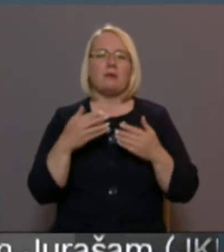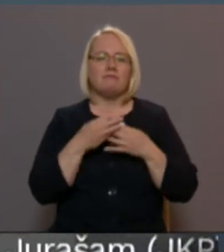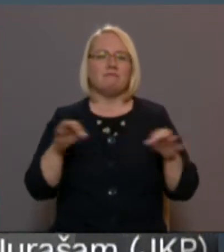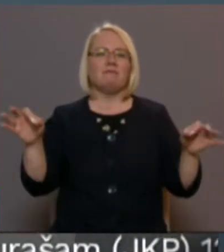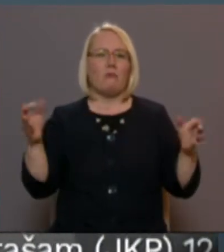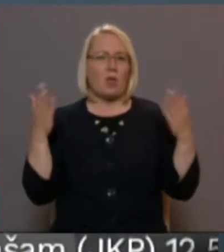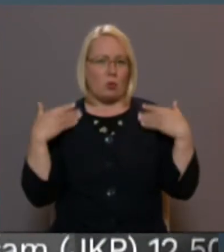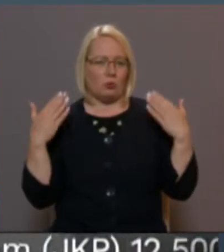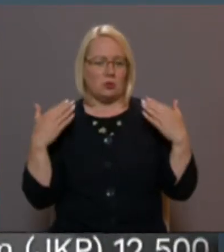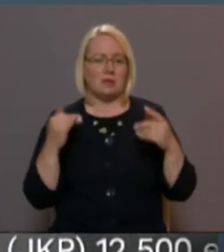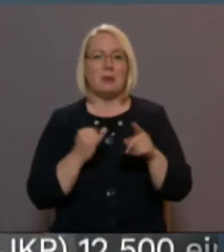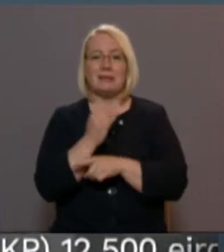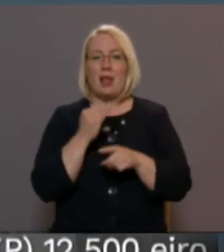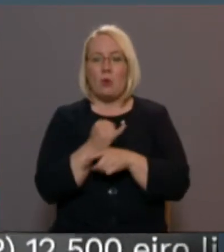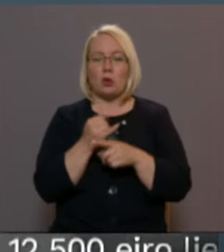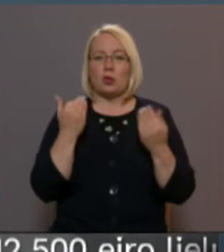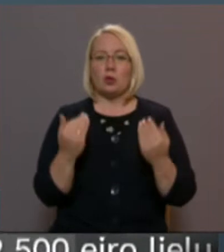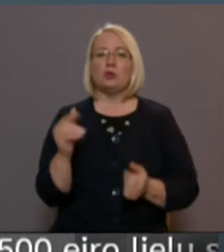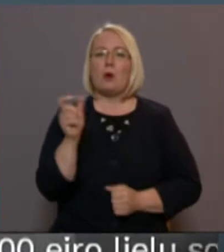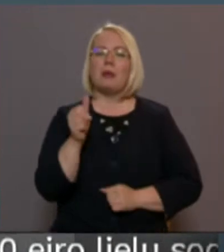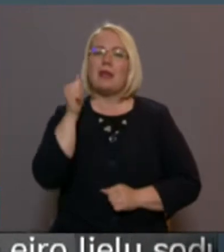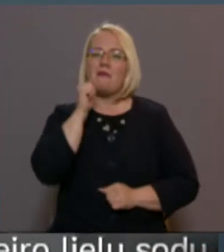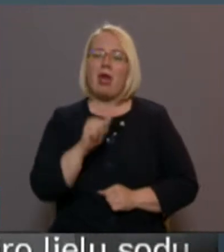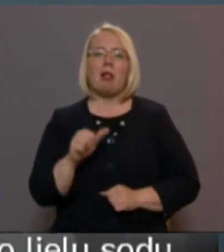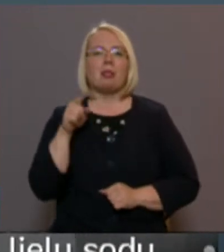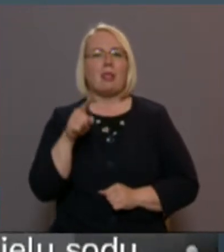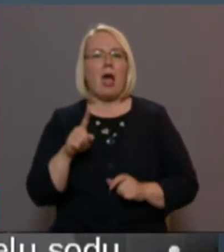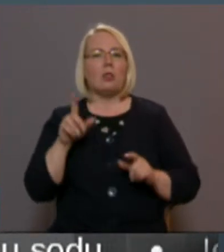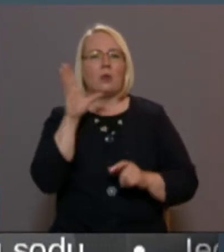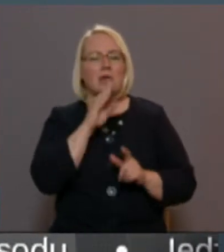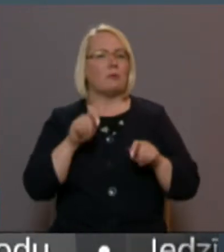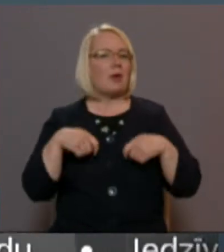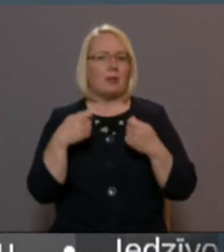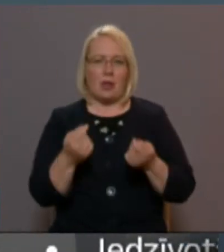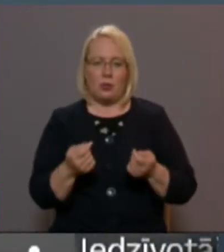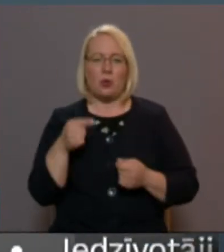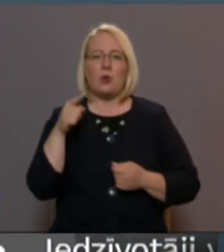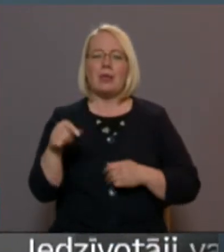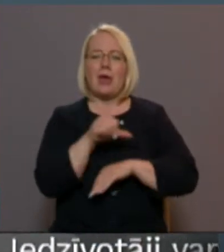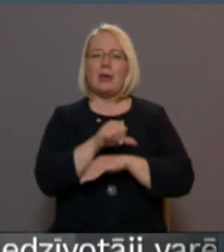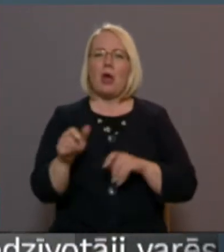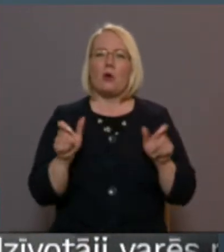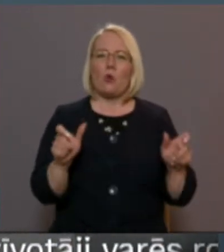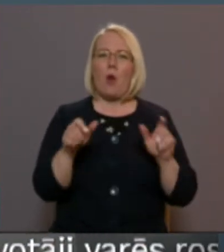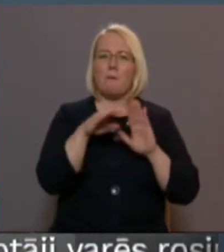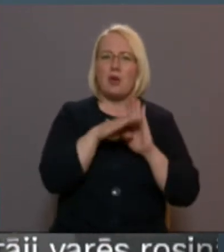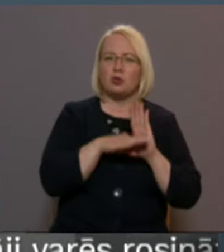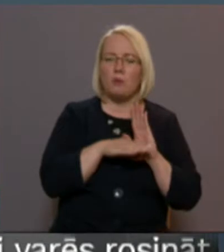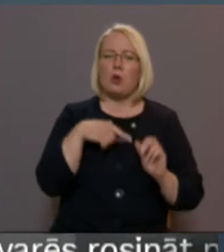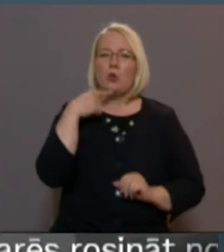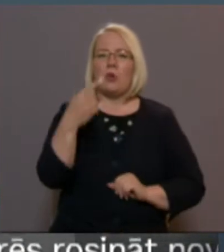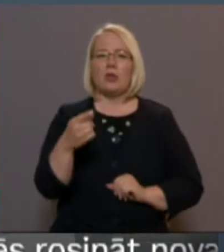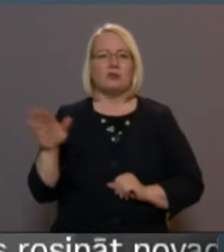Savukārt, ceļošana šobrīd vēl tādu iespēju mums nesniedz, jo šos ierobežojumus ir noteikušas gan